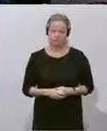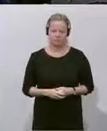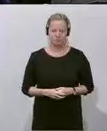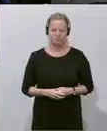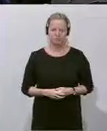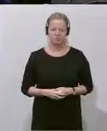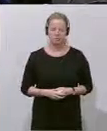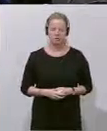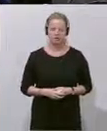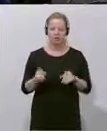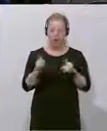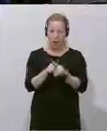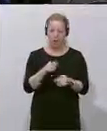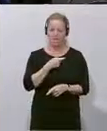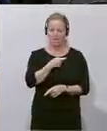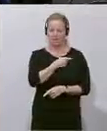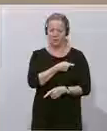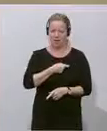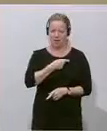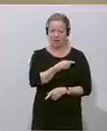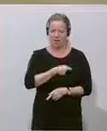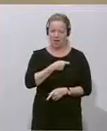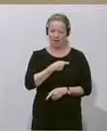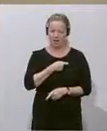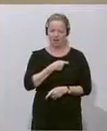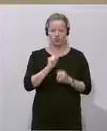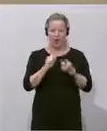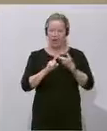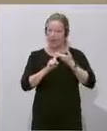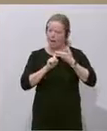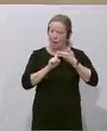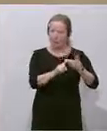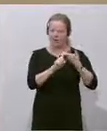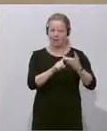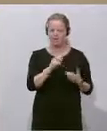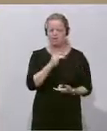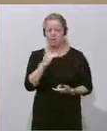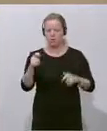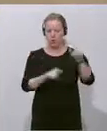Und es ist auch die Partei der Abhängigkeit von den Millionären.